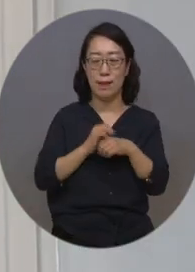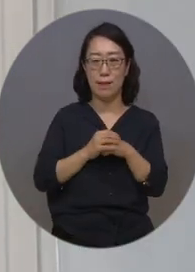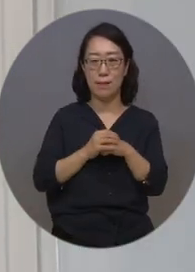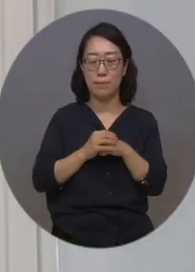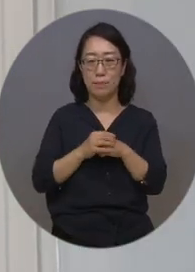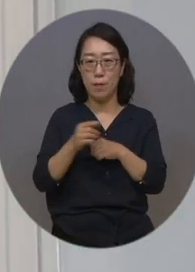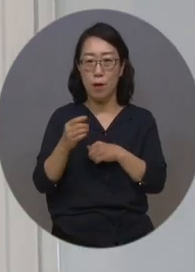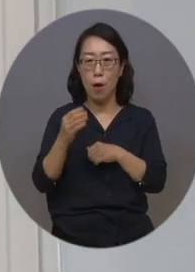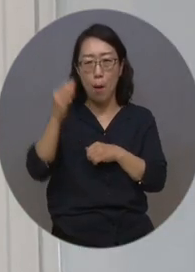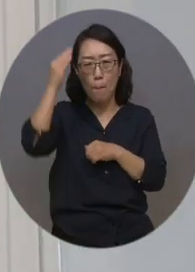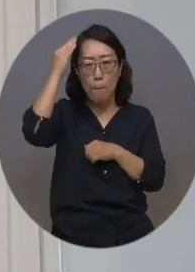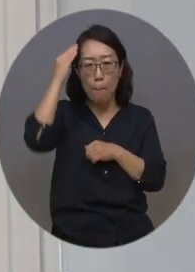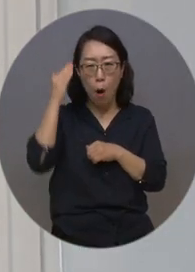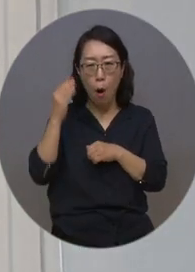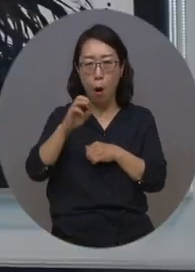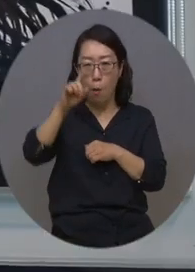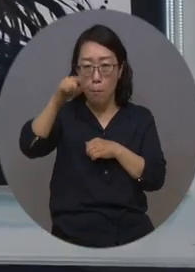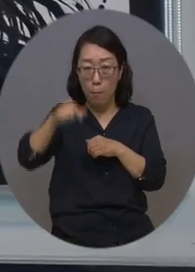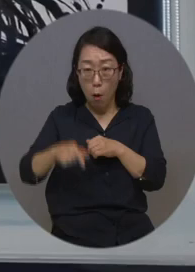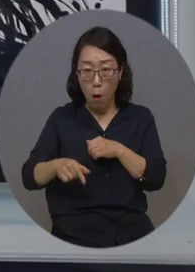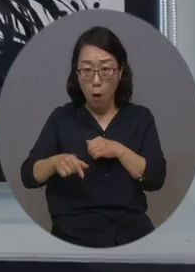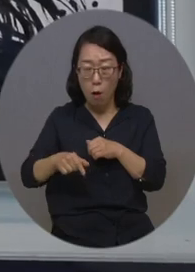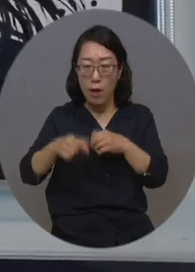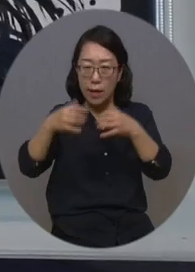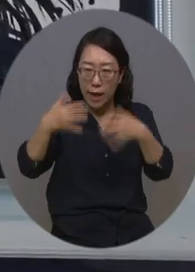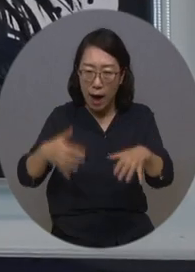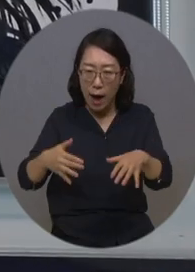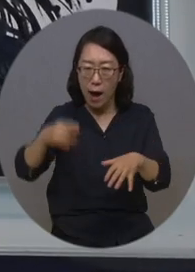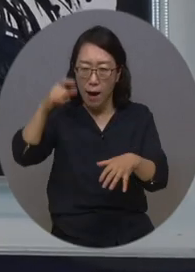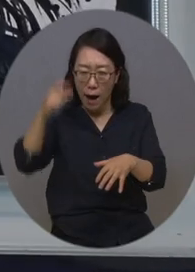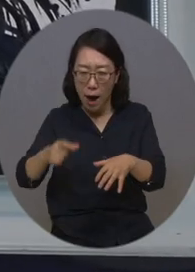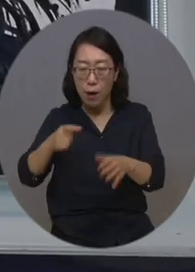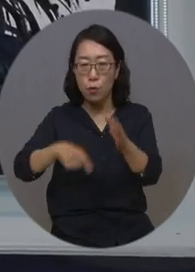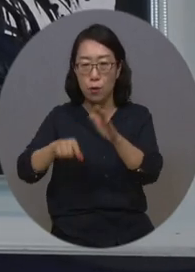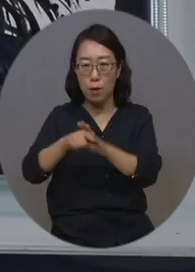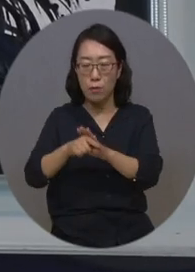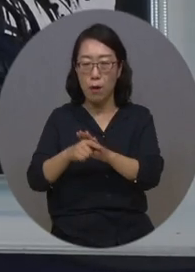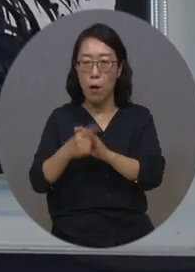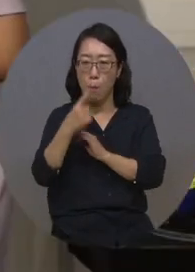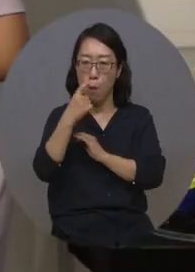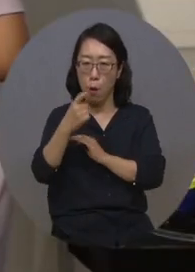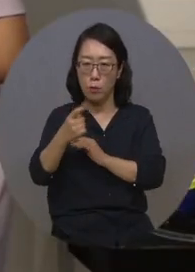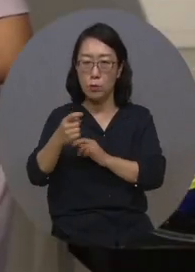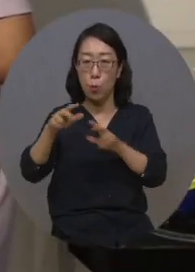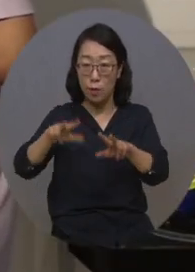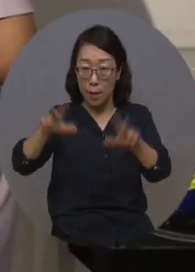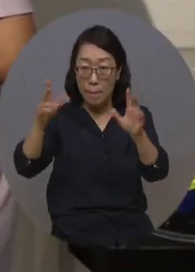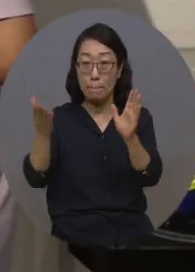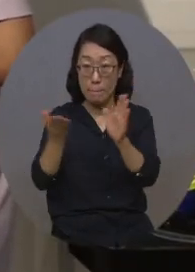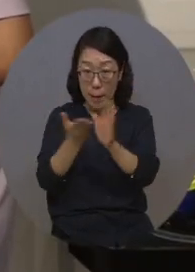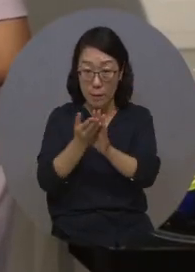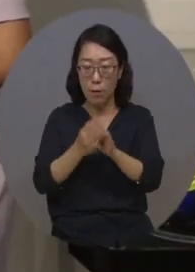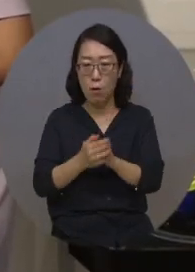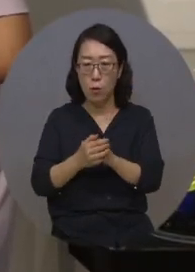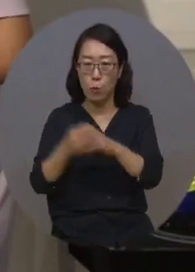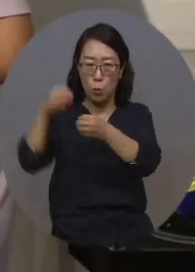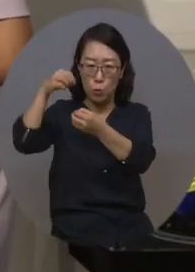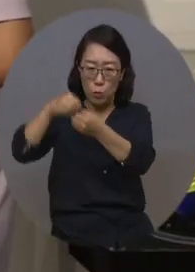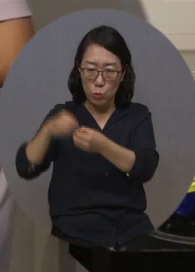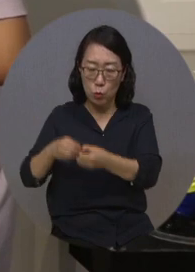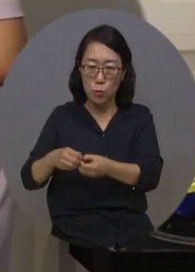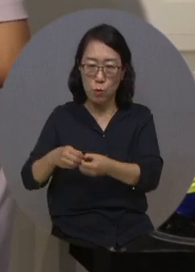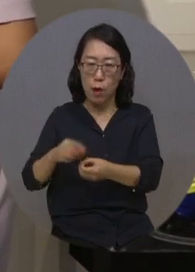또 먹의 농도를 이용한 캘리그라피 작품은 현대적인 미적 감수성과 전통적인 미적 가치를